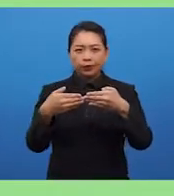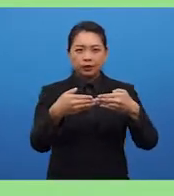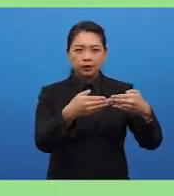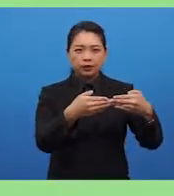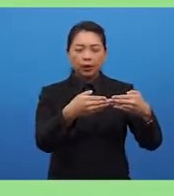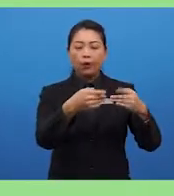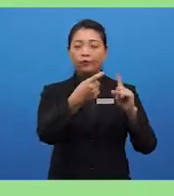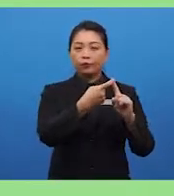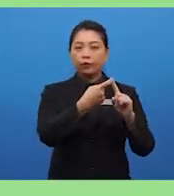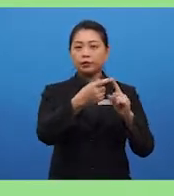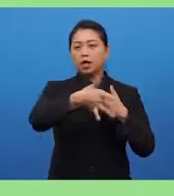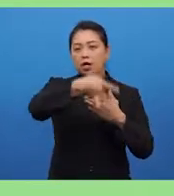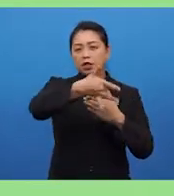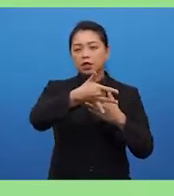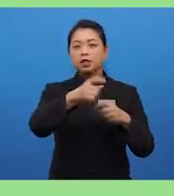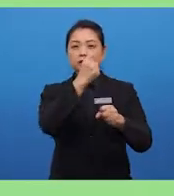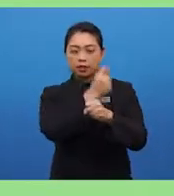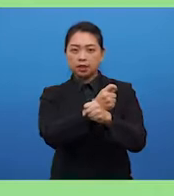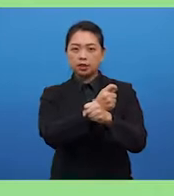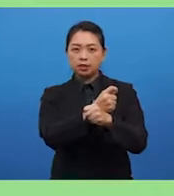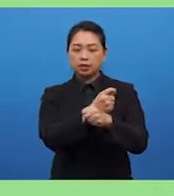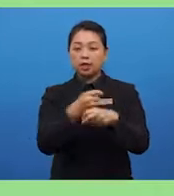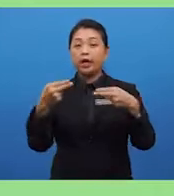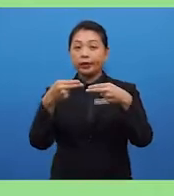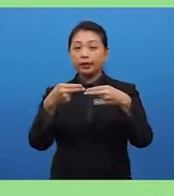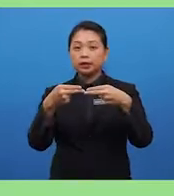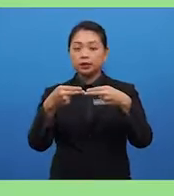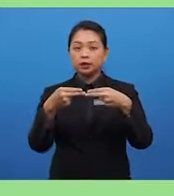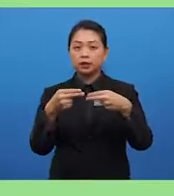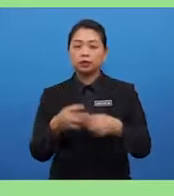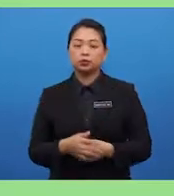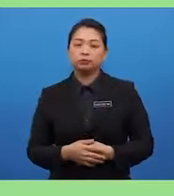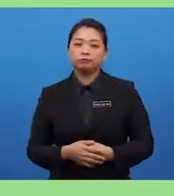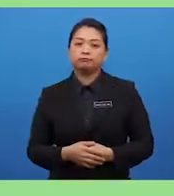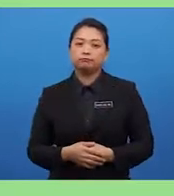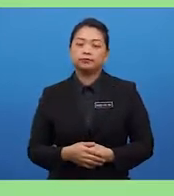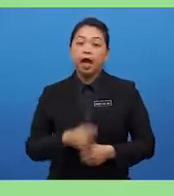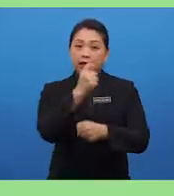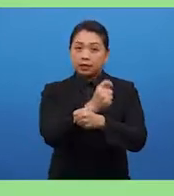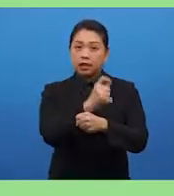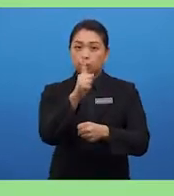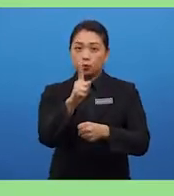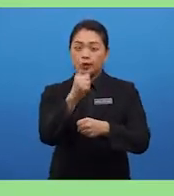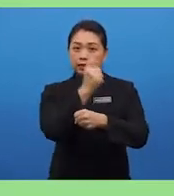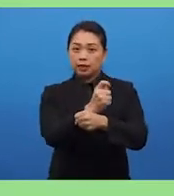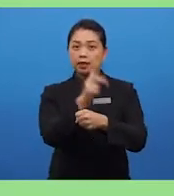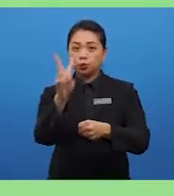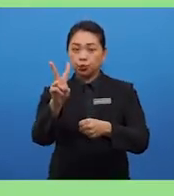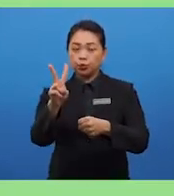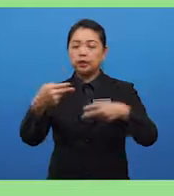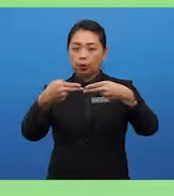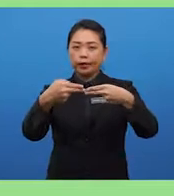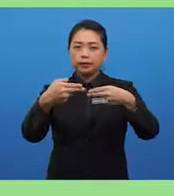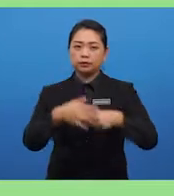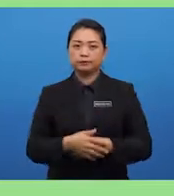earlier tasks. They are connected. The topic in task 1 and task 2 are connected. Now, in